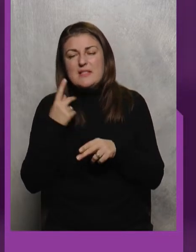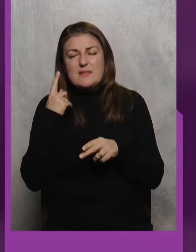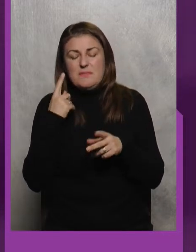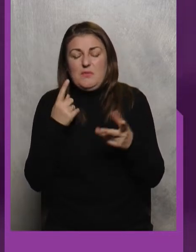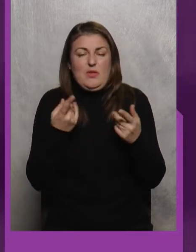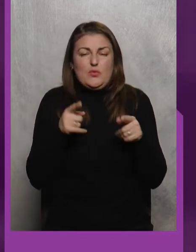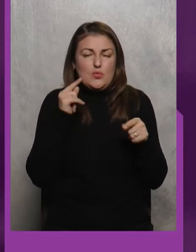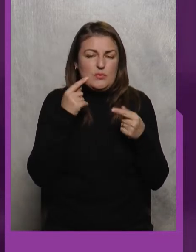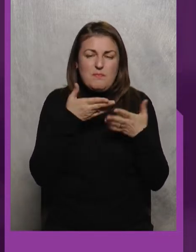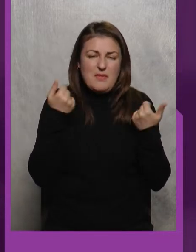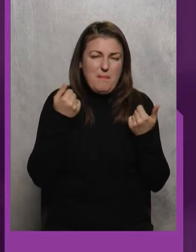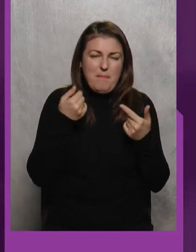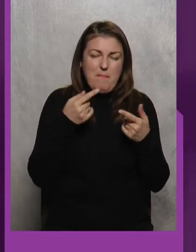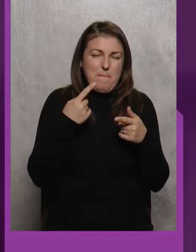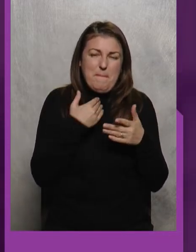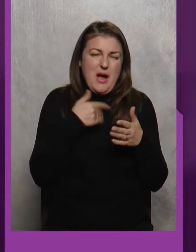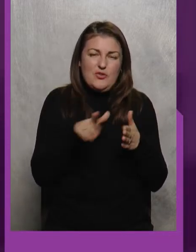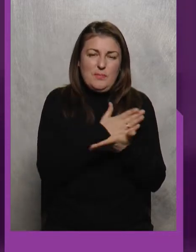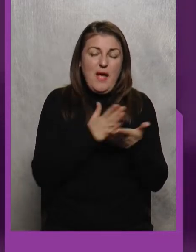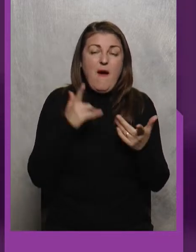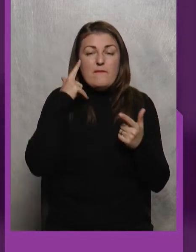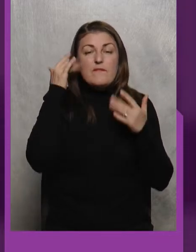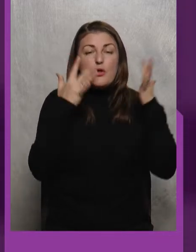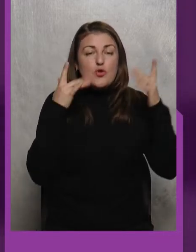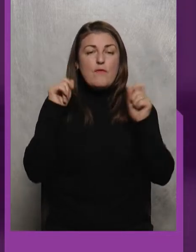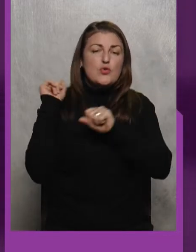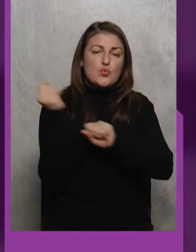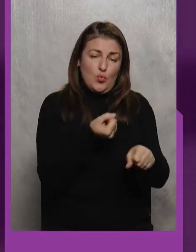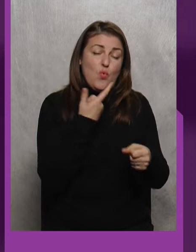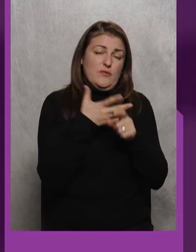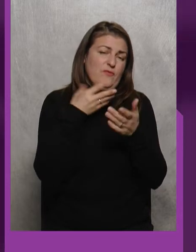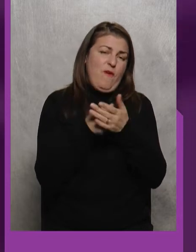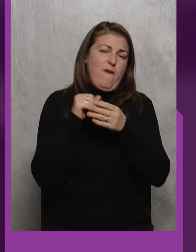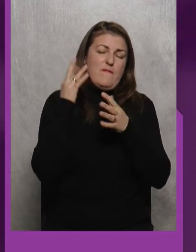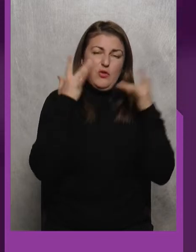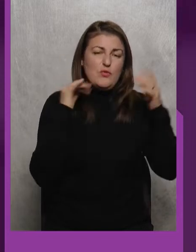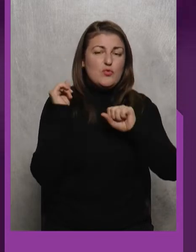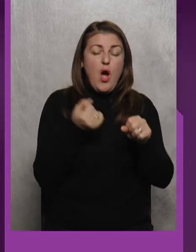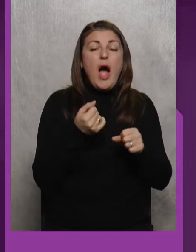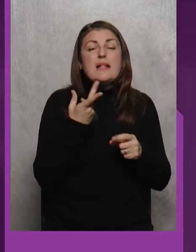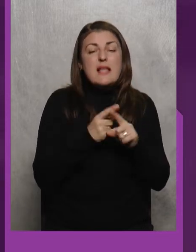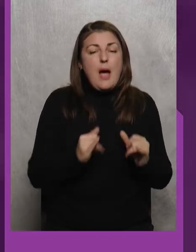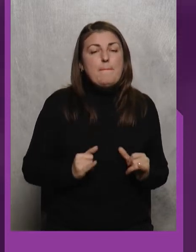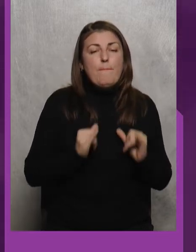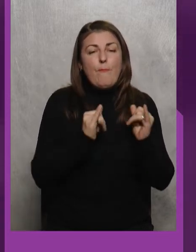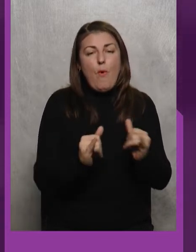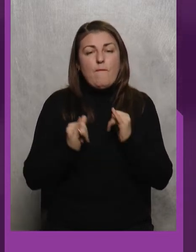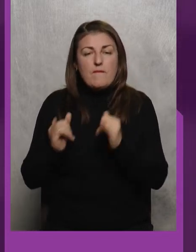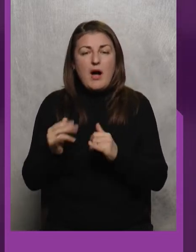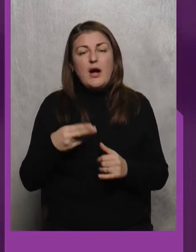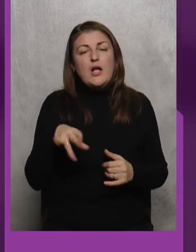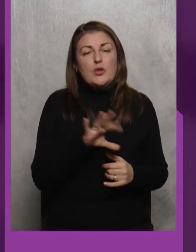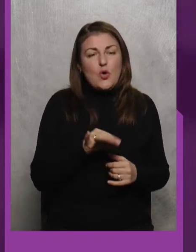немає Немає, немає Та, це філософія дзюдо, є філософія дзюдо Ні, ну, от філософі Це повага до